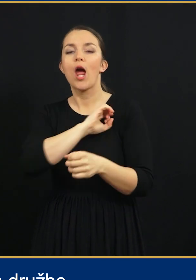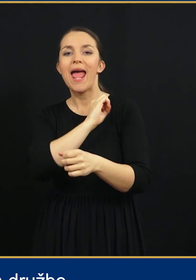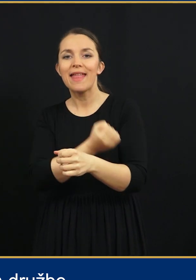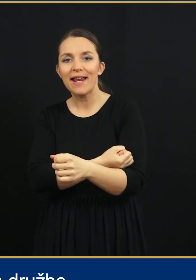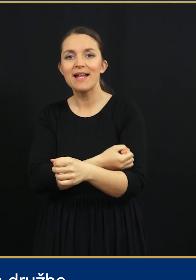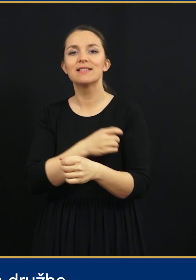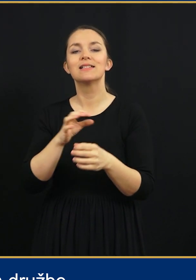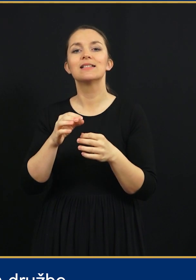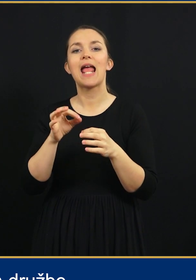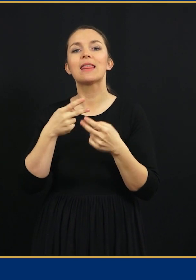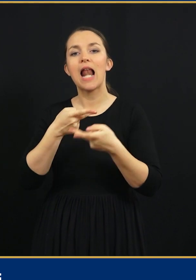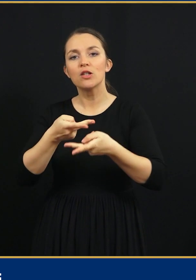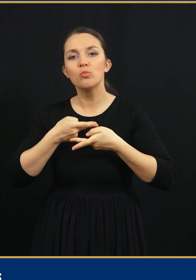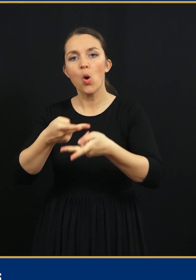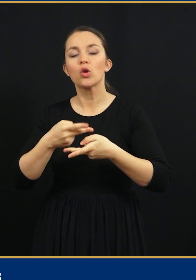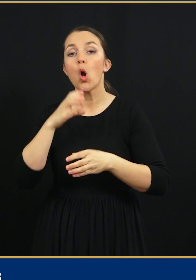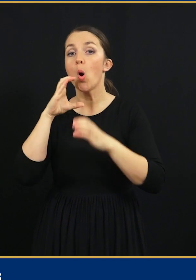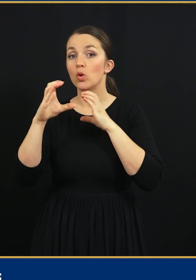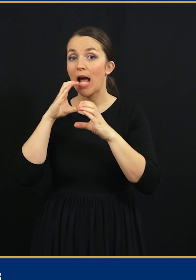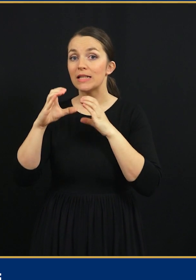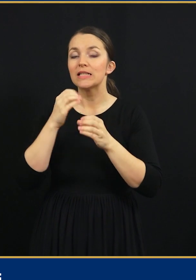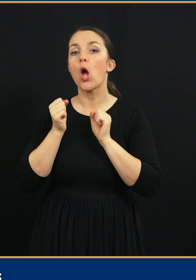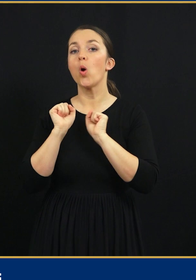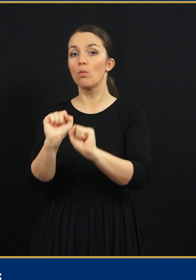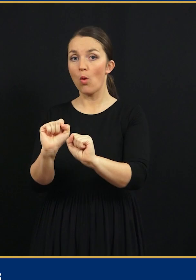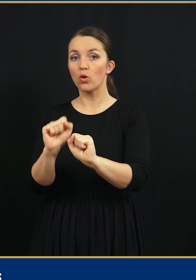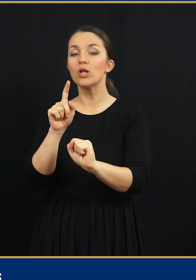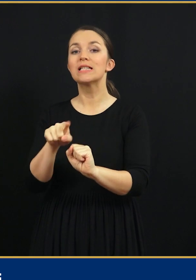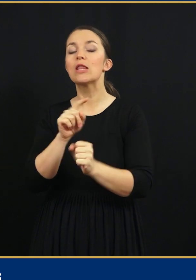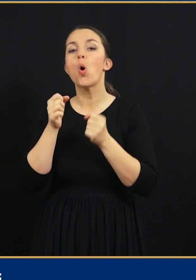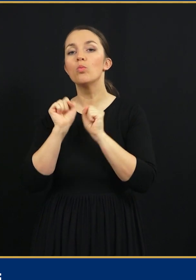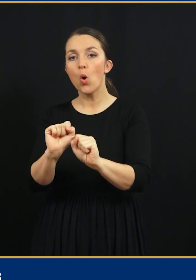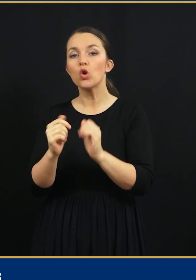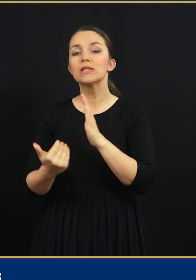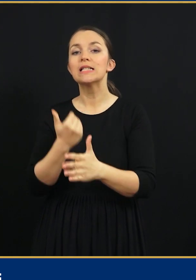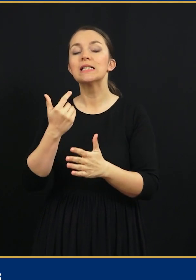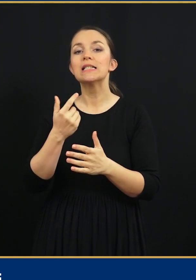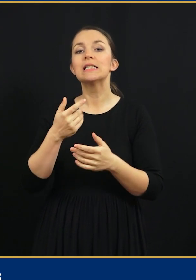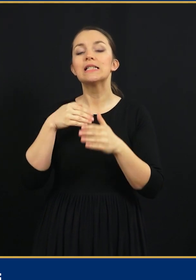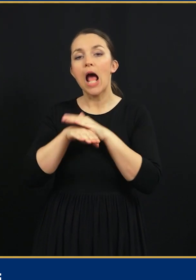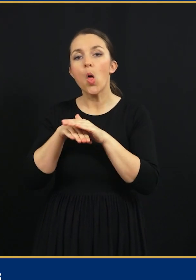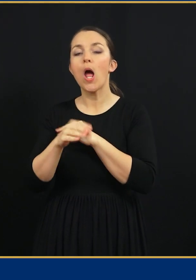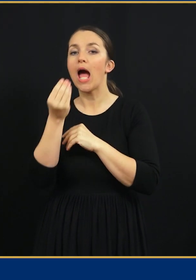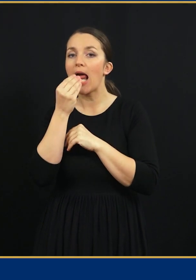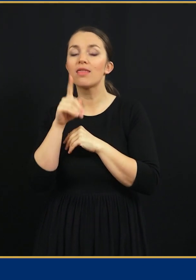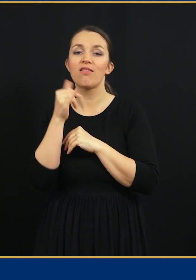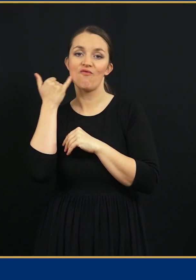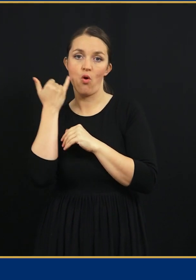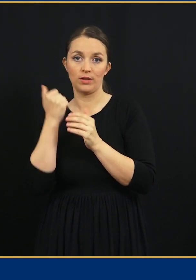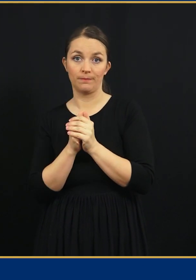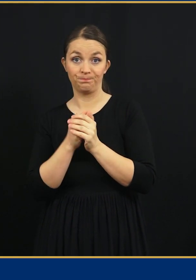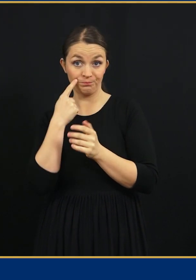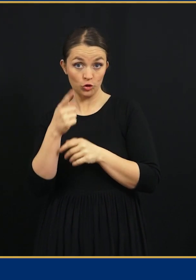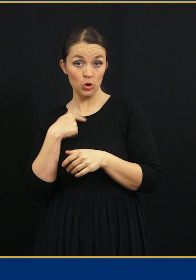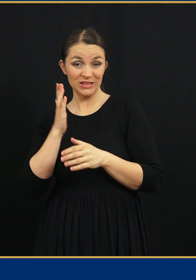energetske, transportne, komunikacijske odpornosti ter odpornosti zalog hrane in vode. S tem,